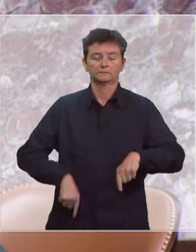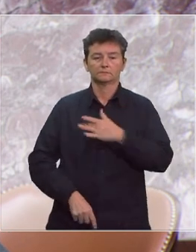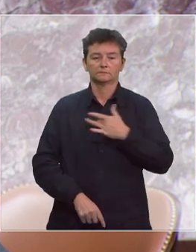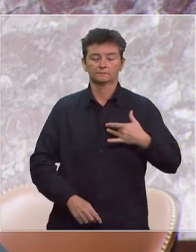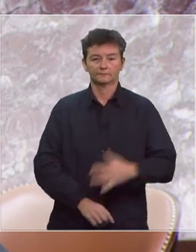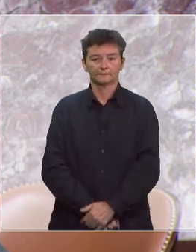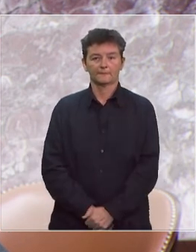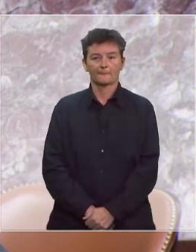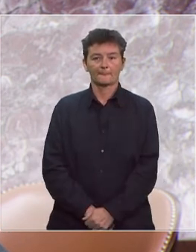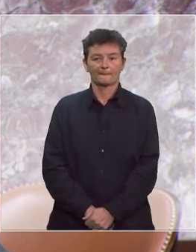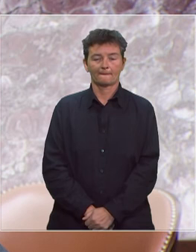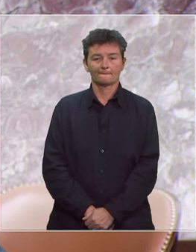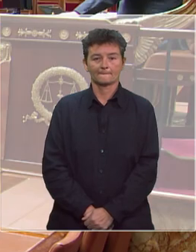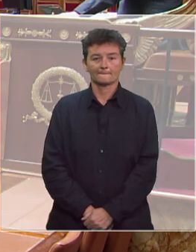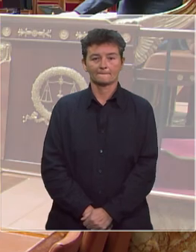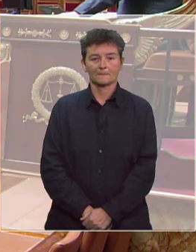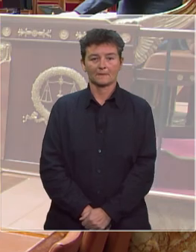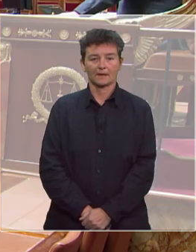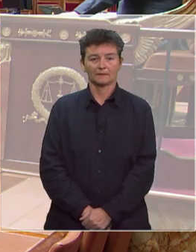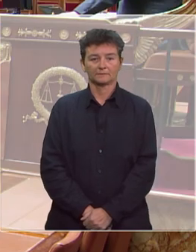ministre des Solidarités et de la Santé.